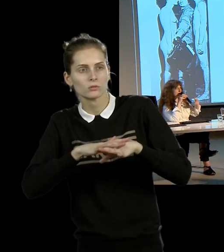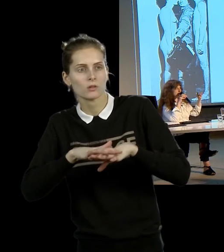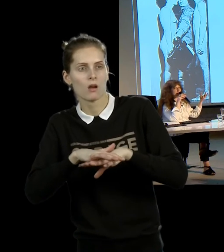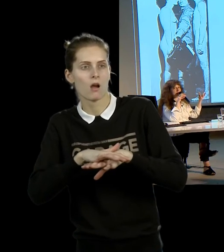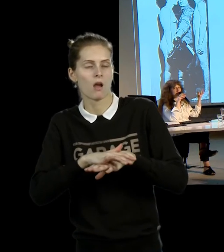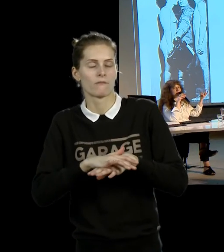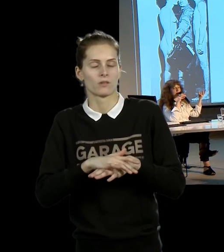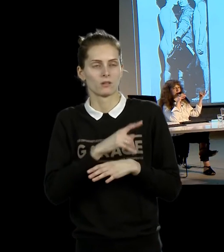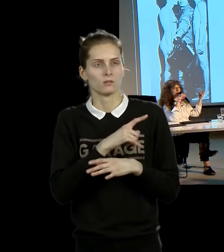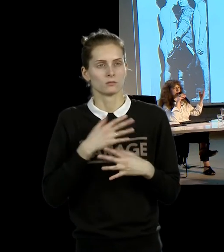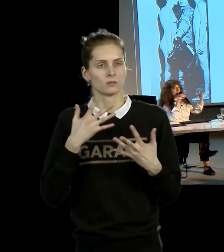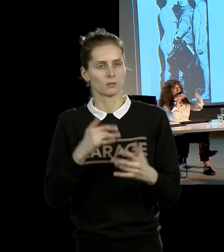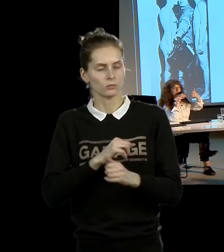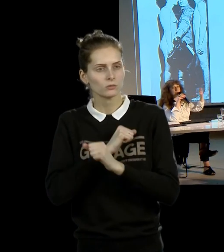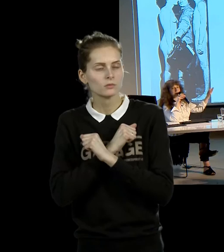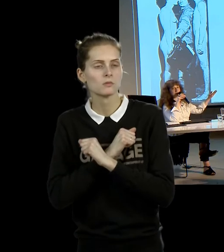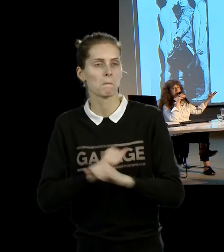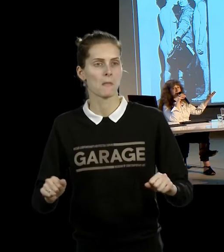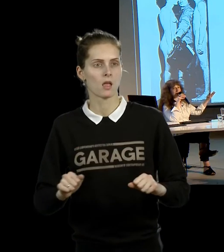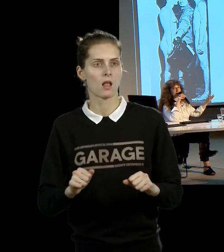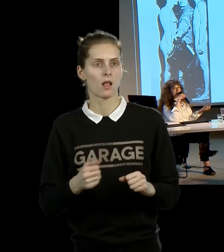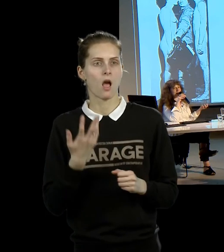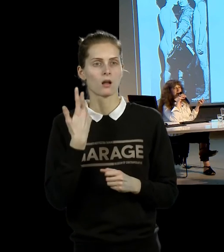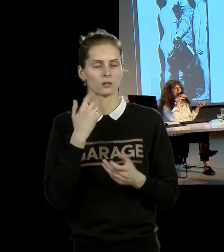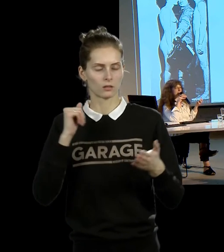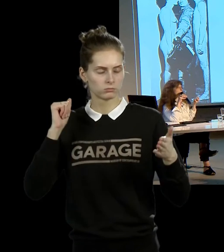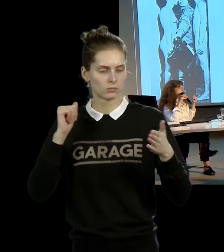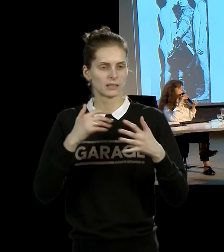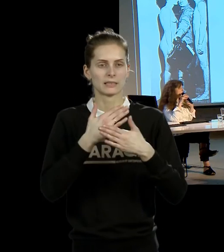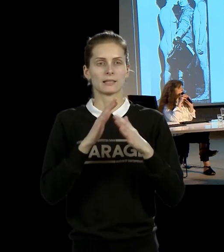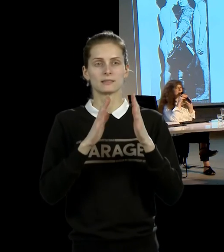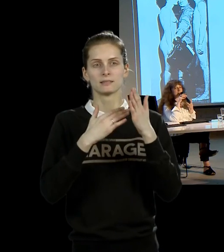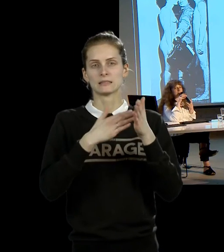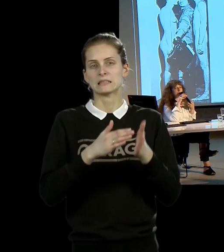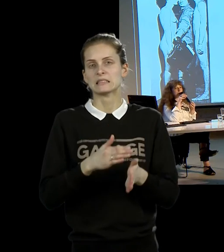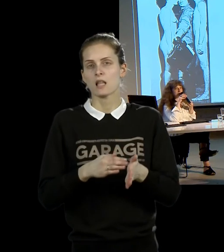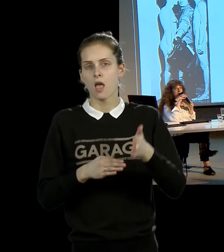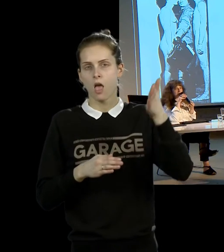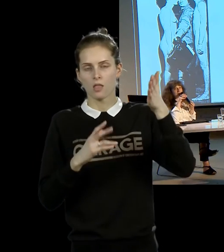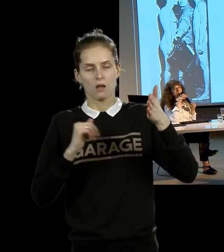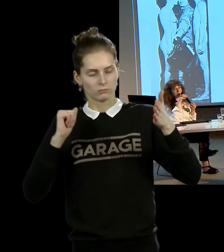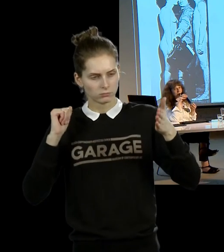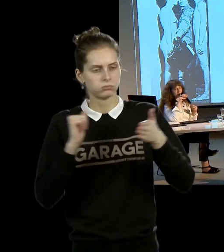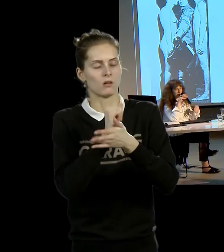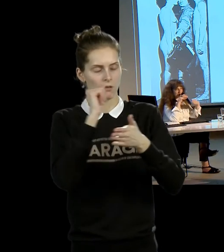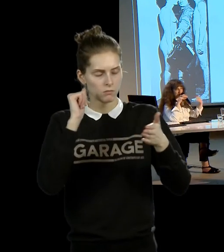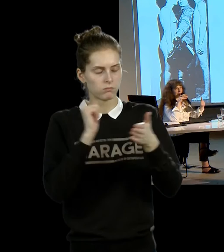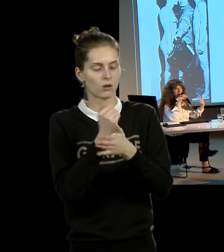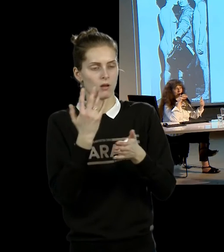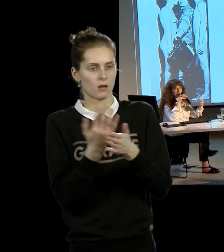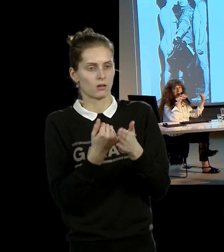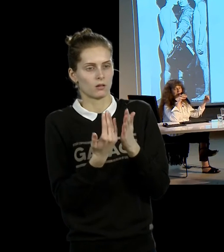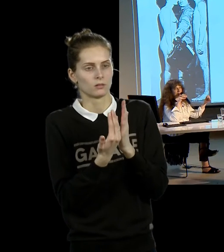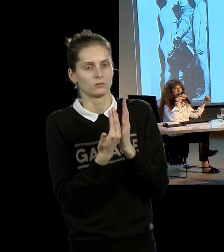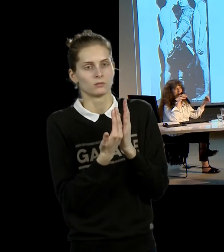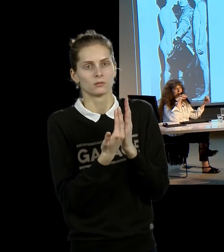потому что невероятно сильная эта история, когда они бьются об стены, и эти стены как бы невероятным образом раздвигаются, потому что это было